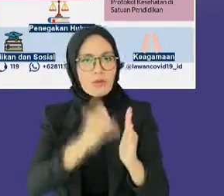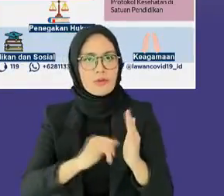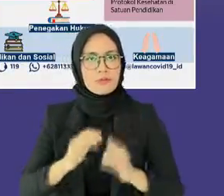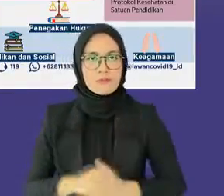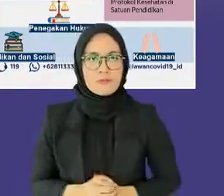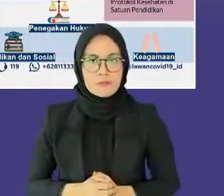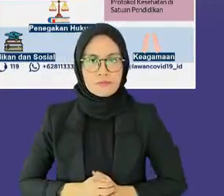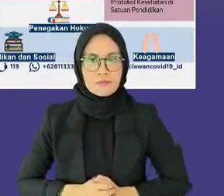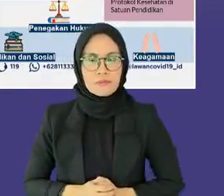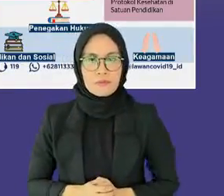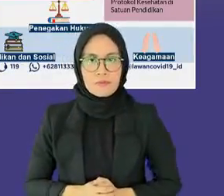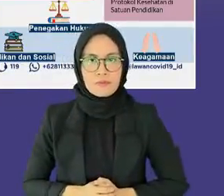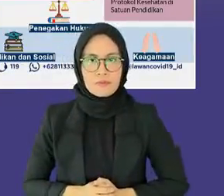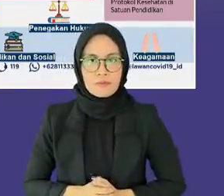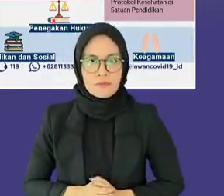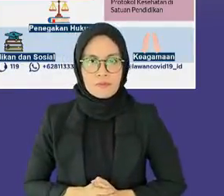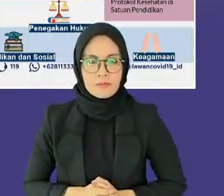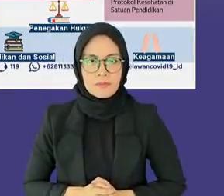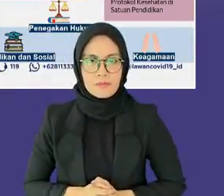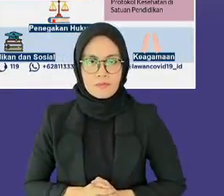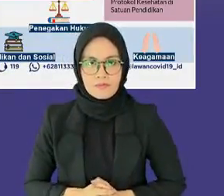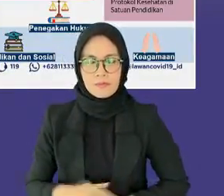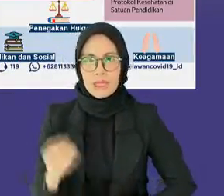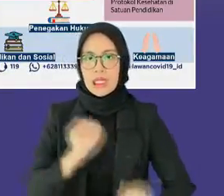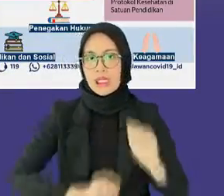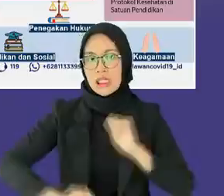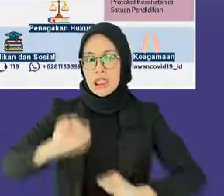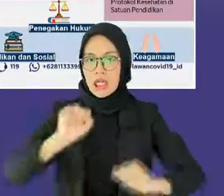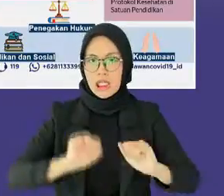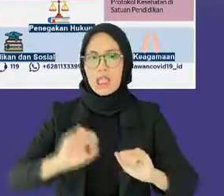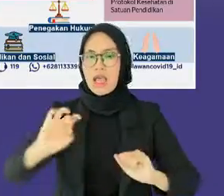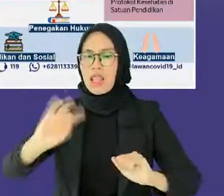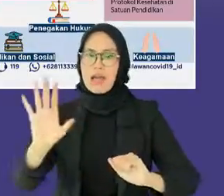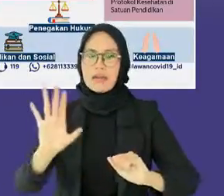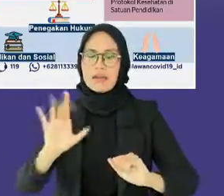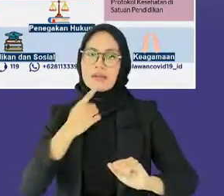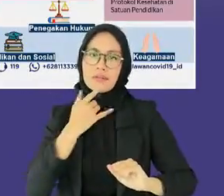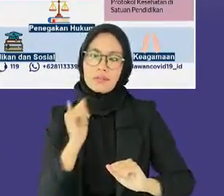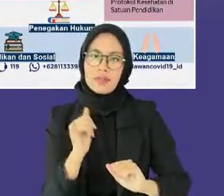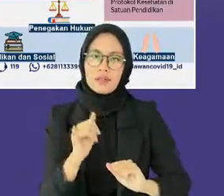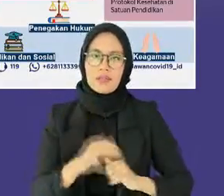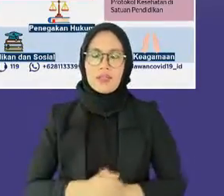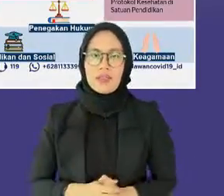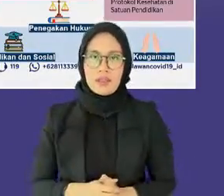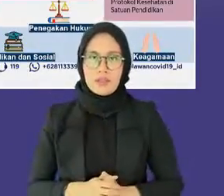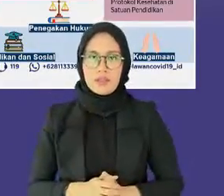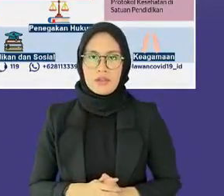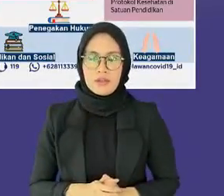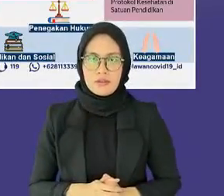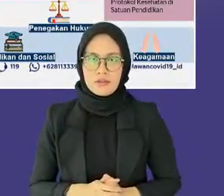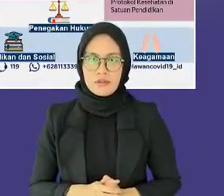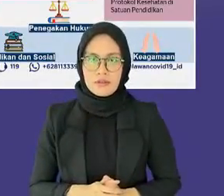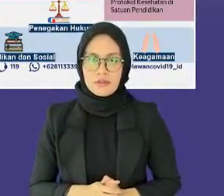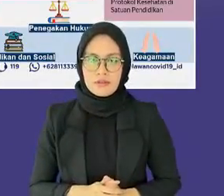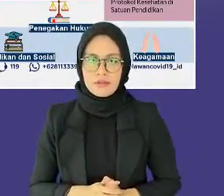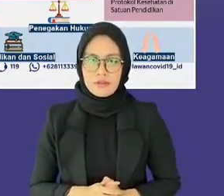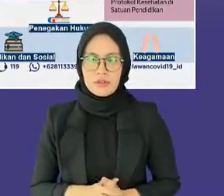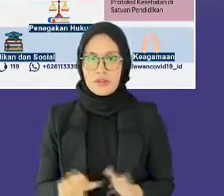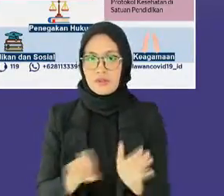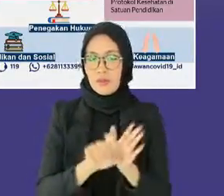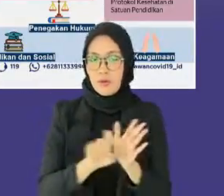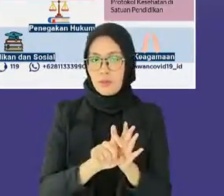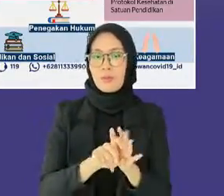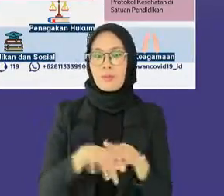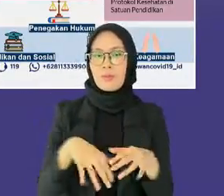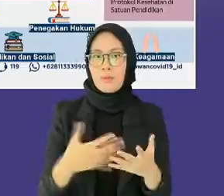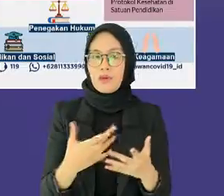dan terakhir kegiatan konstruksi non-infrastruktur publik dapat beroperasi maksimal 30 orang